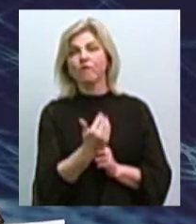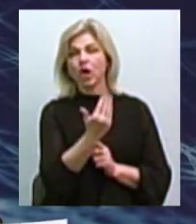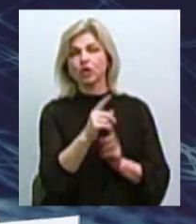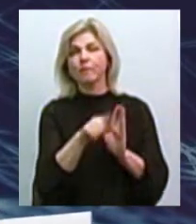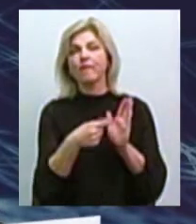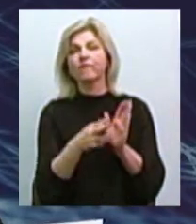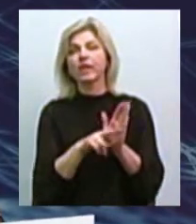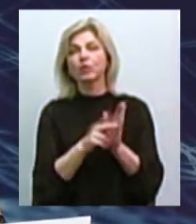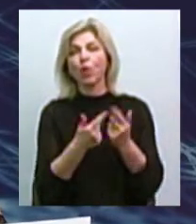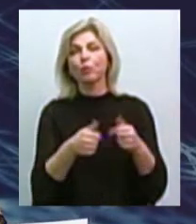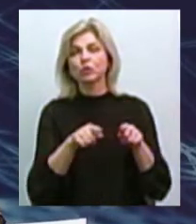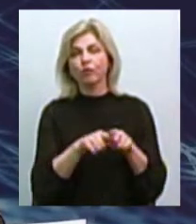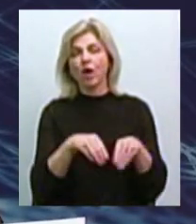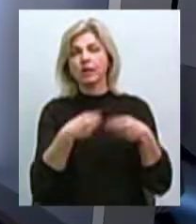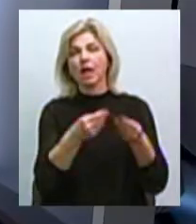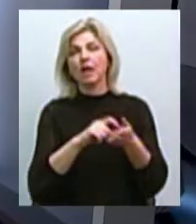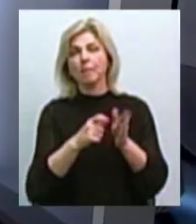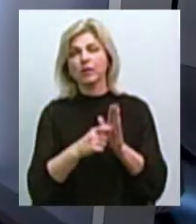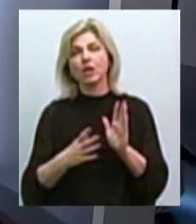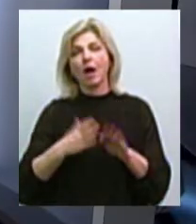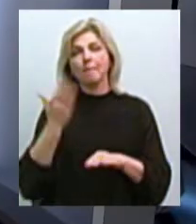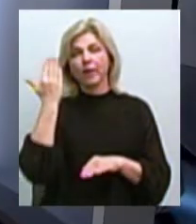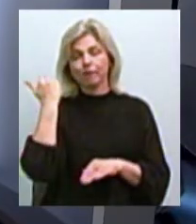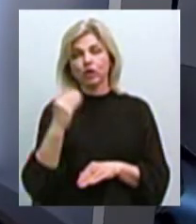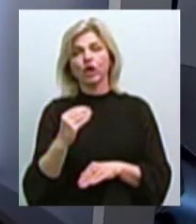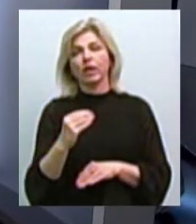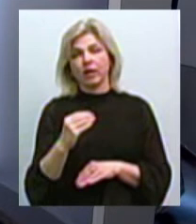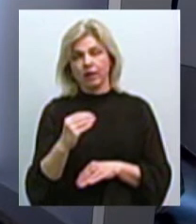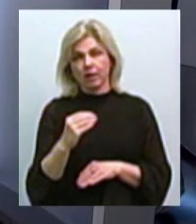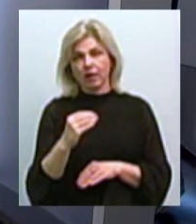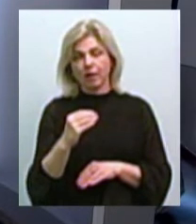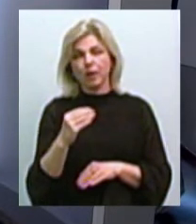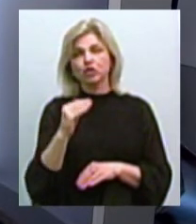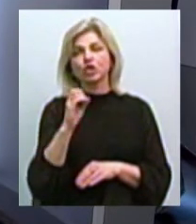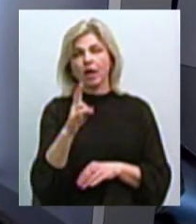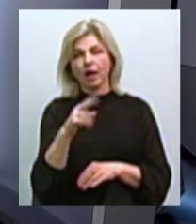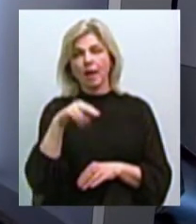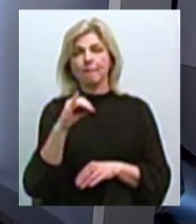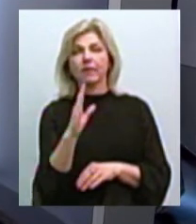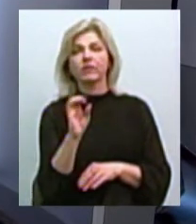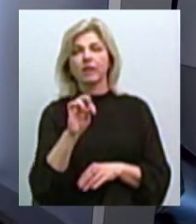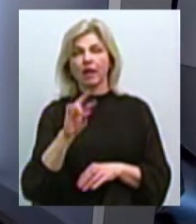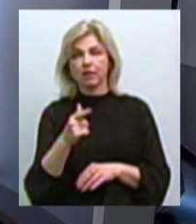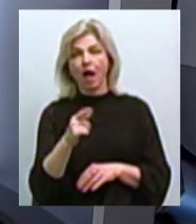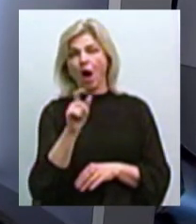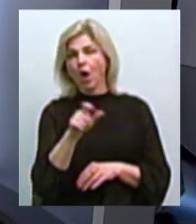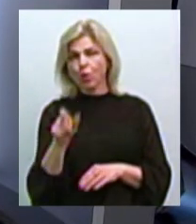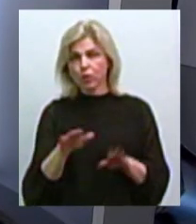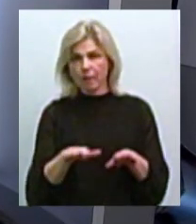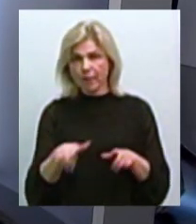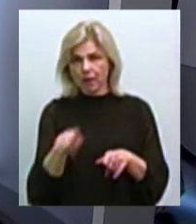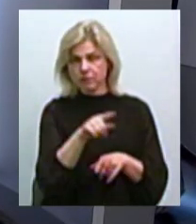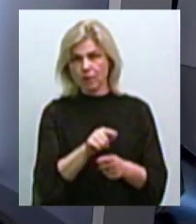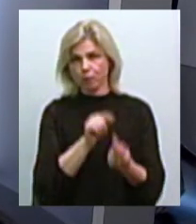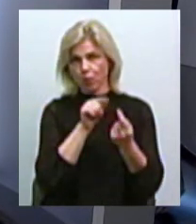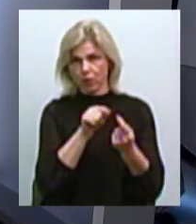приміщення колишнього ЖЕКу «Південь» на проспекті Богоявленському. Але місцеві жителі виступають проти подібного сусідства.